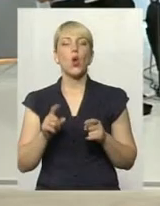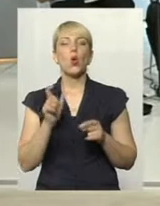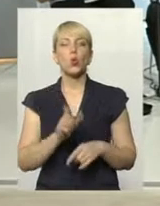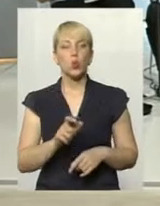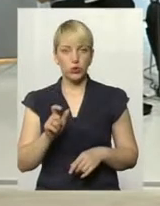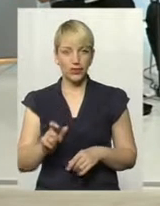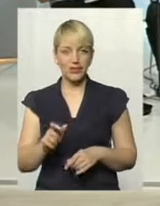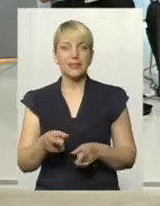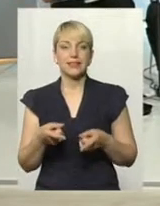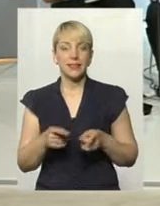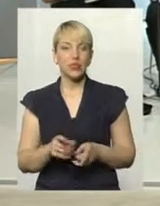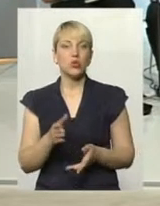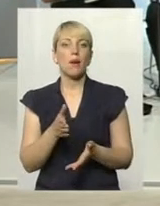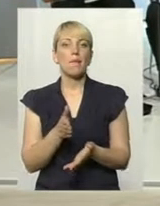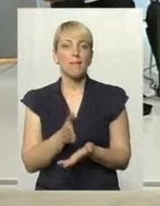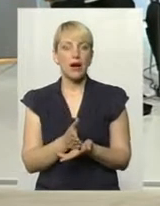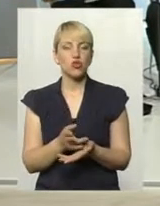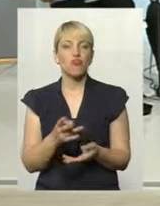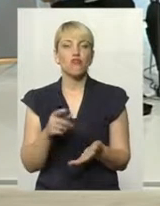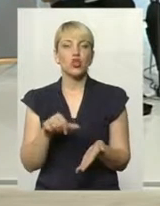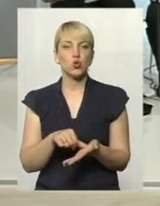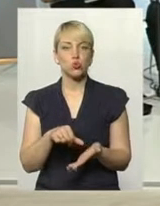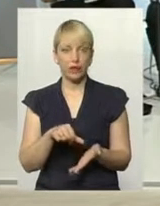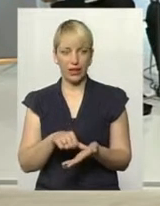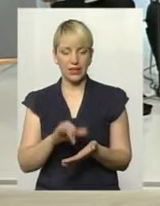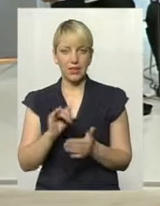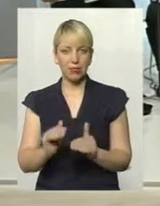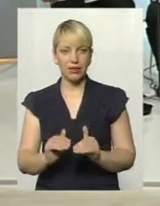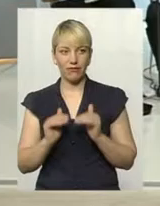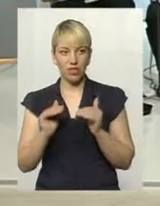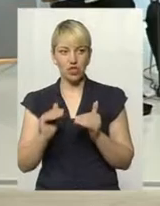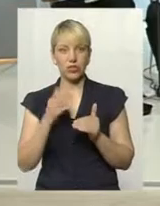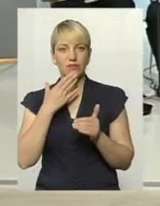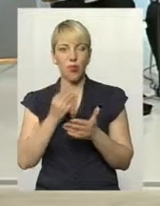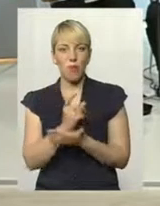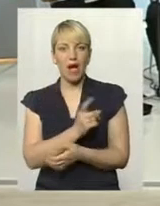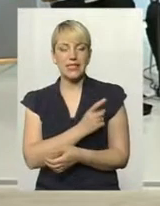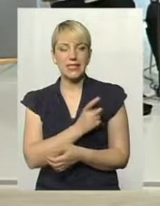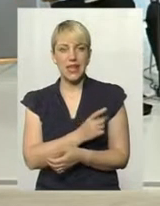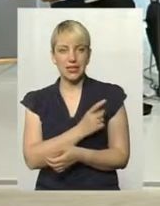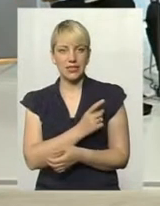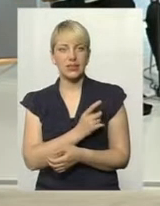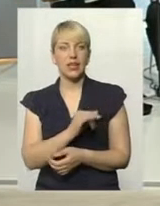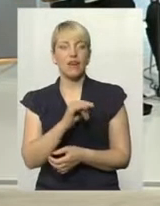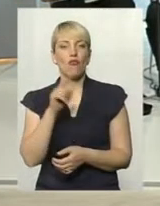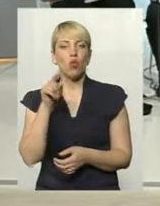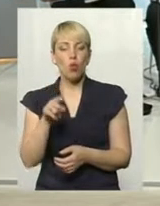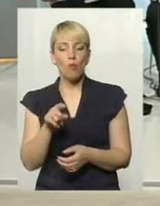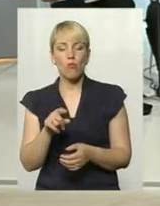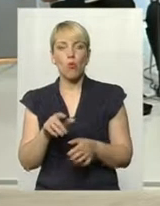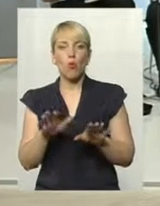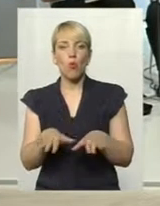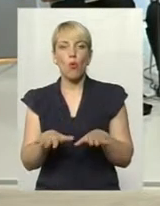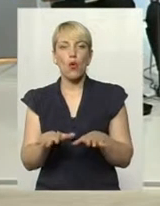дійсно мають виступати і підвищувати свою майстерність в тому колі, де і